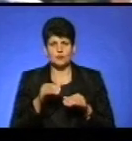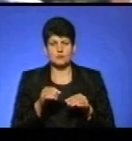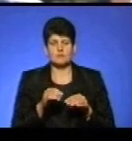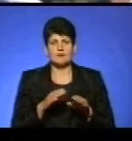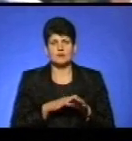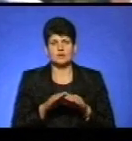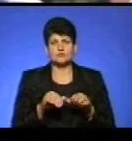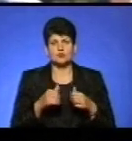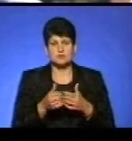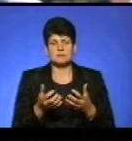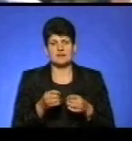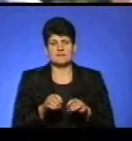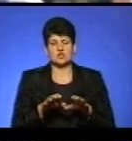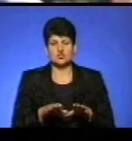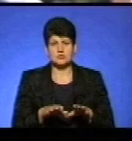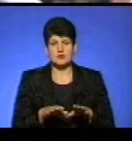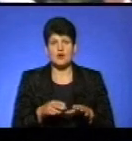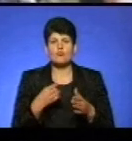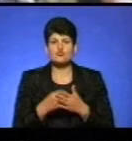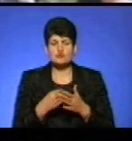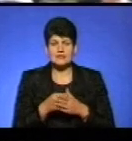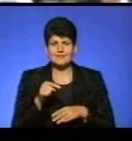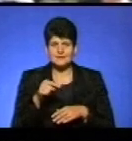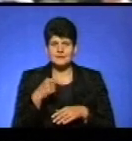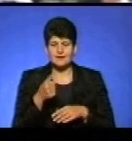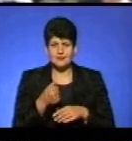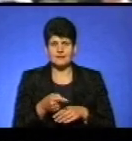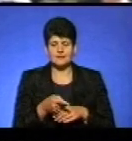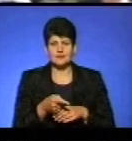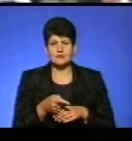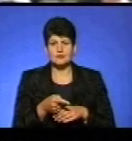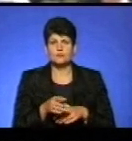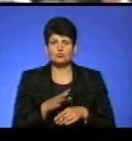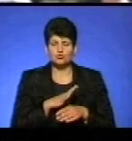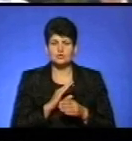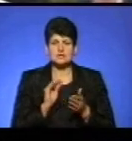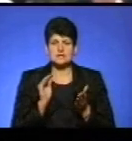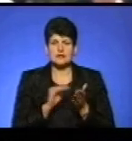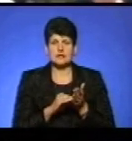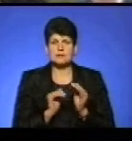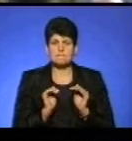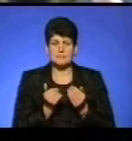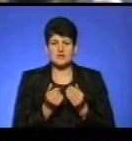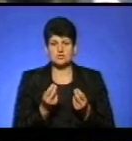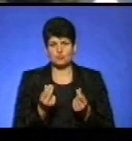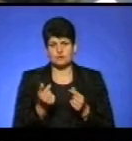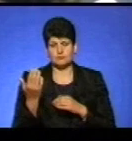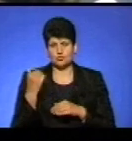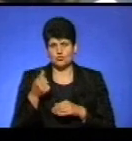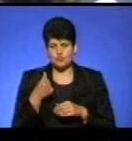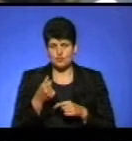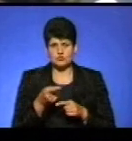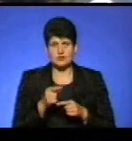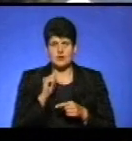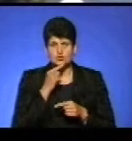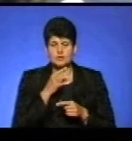виконкомі було прийнято. Але в бюджеті на цей рік чи було закладено менше коштів, ніж минулого року, і що